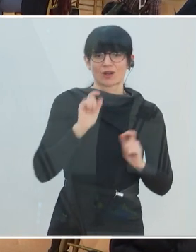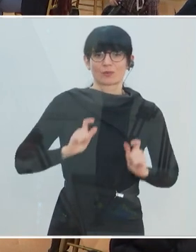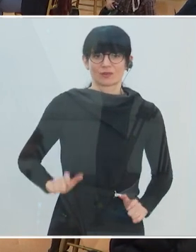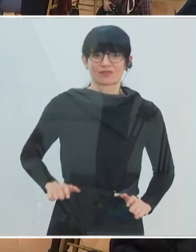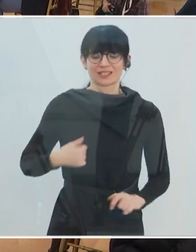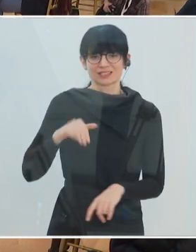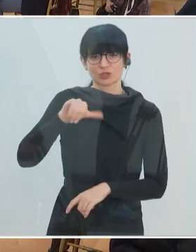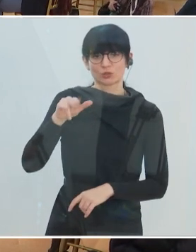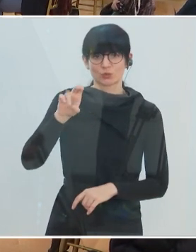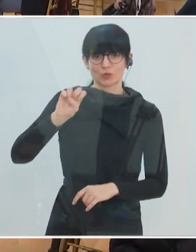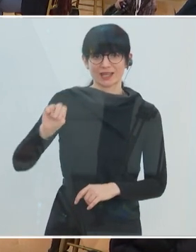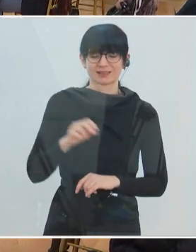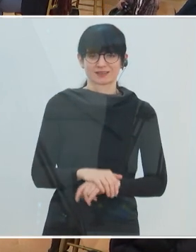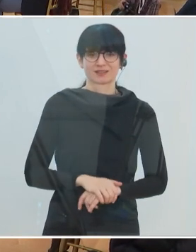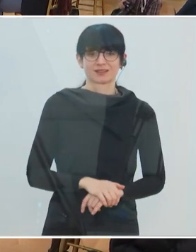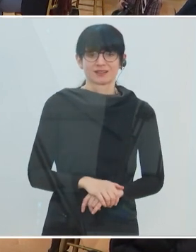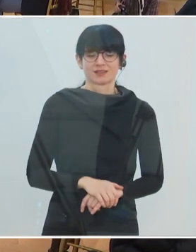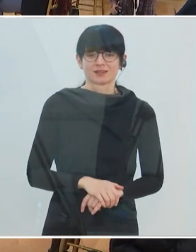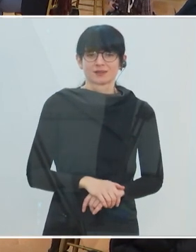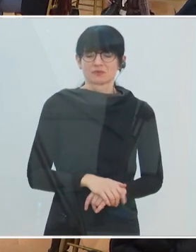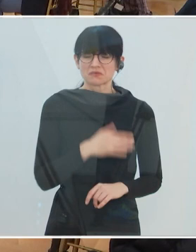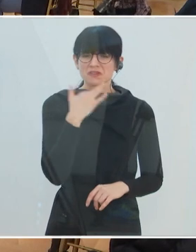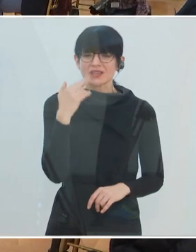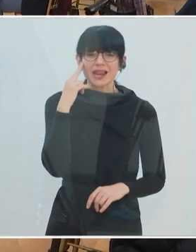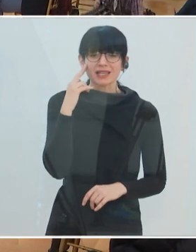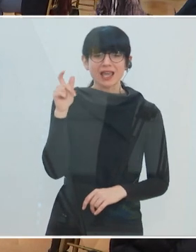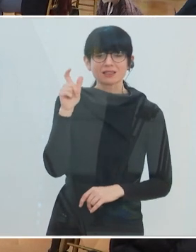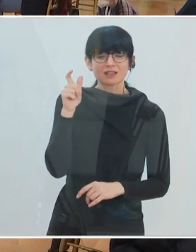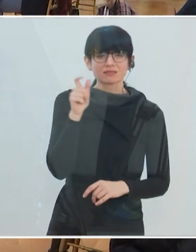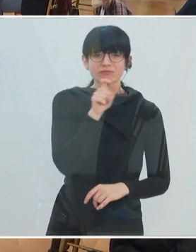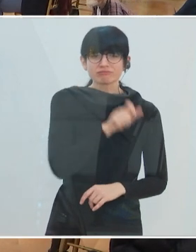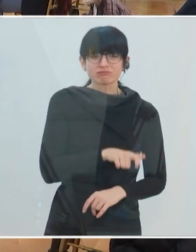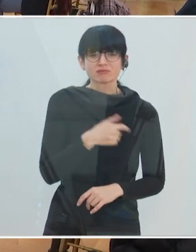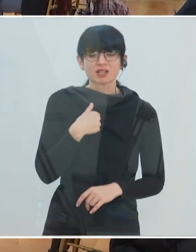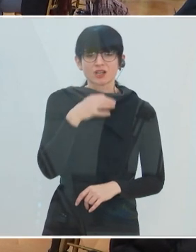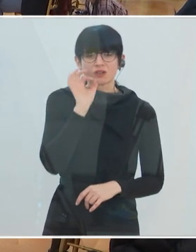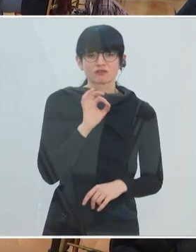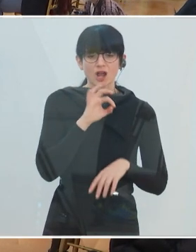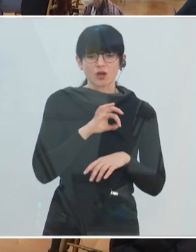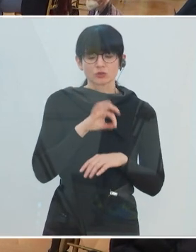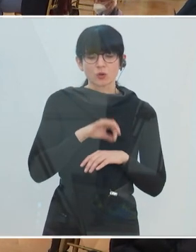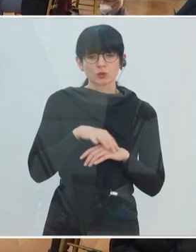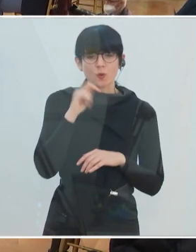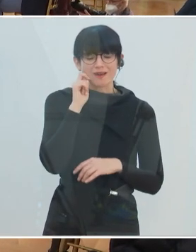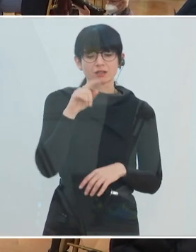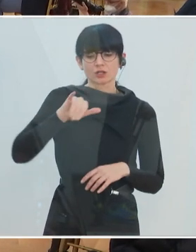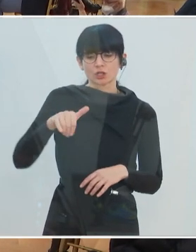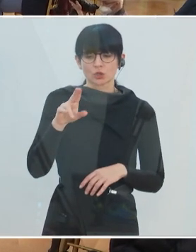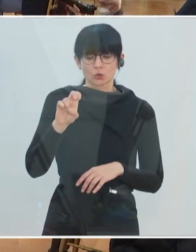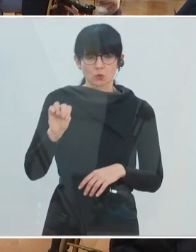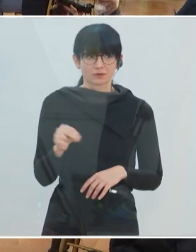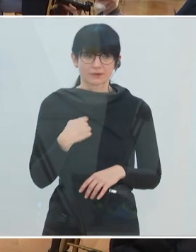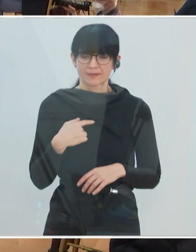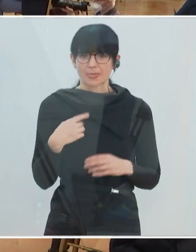Barbara Juhn kommen. Vielen ist sie bekannt, weil sie ganz oft schon in den Medien auch war. seit Jahren verfolge ich ihre